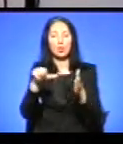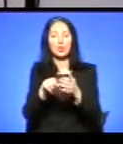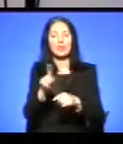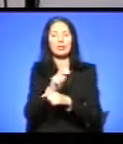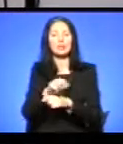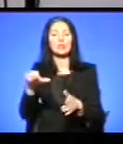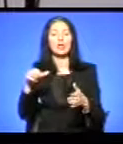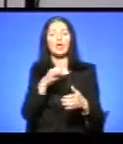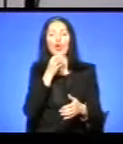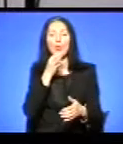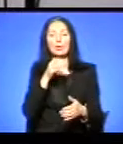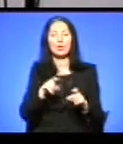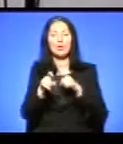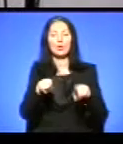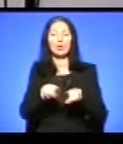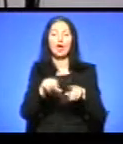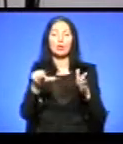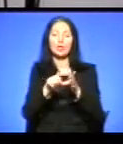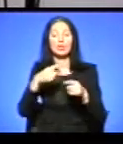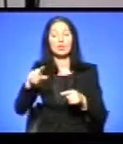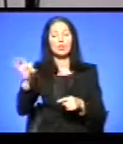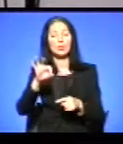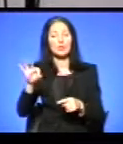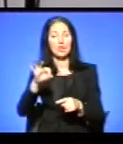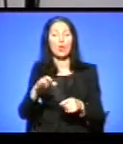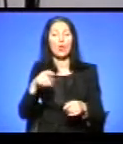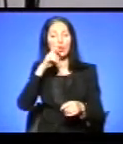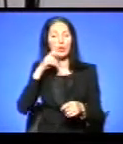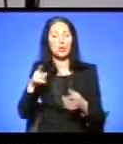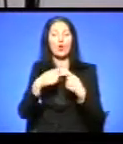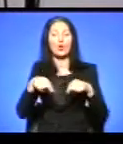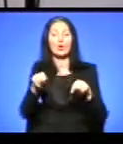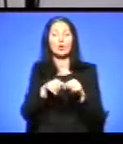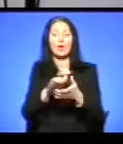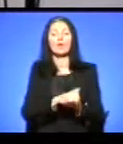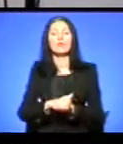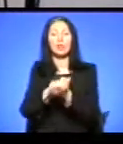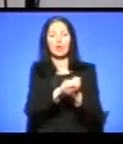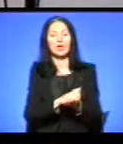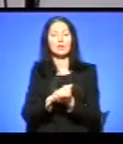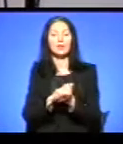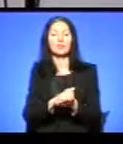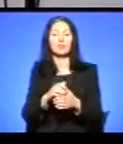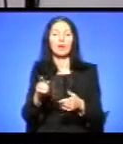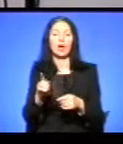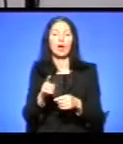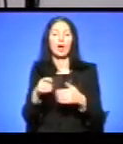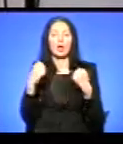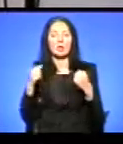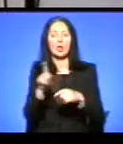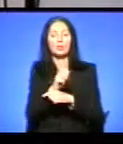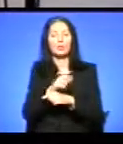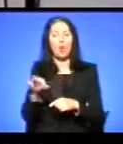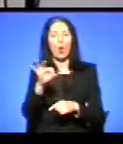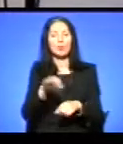бігу та учасники з областей України. Організовують забіг Федерації легкої атлетики Тернопільської області та Тернопільський міський центр фізичного здоров